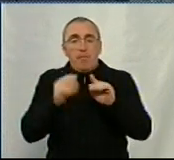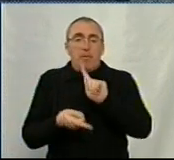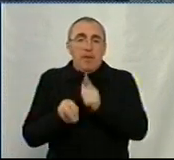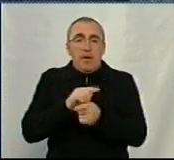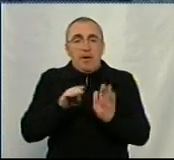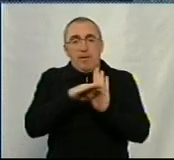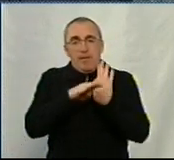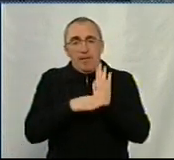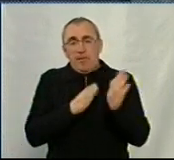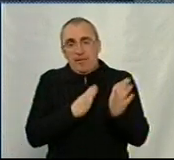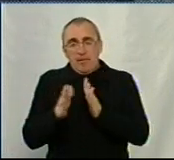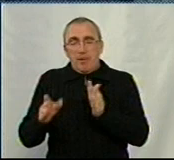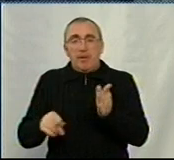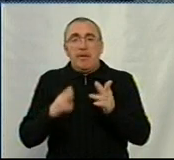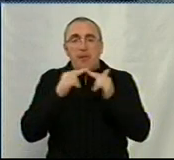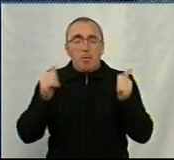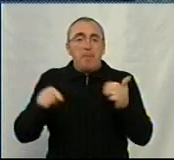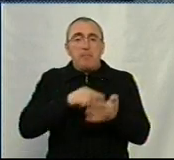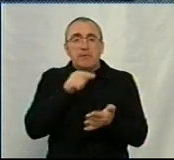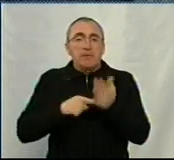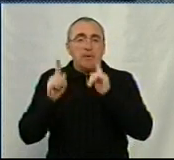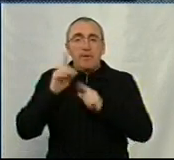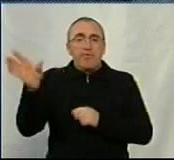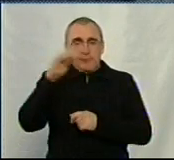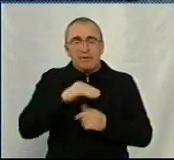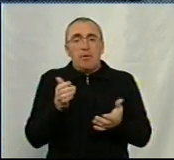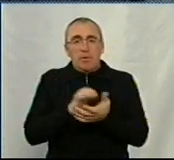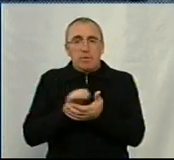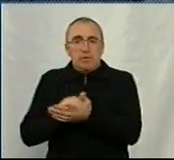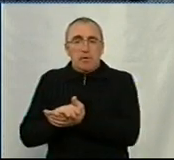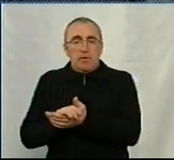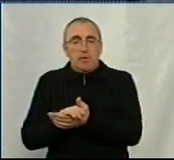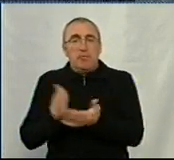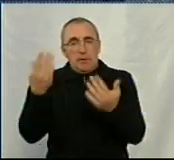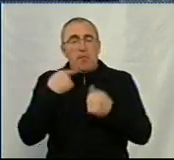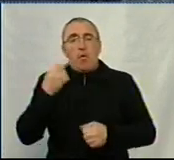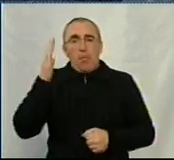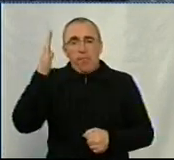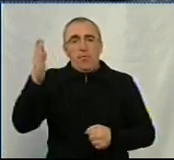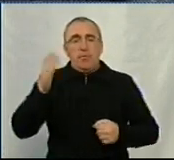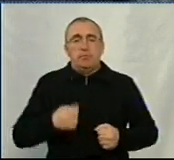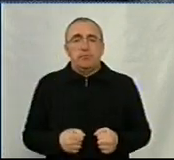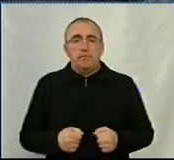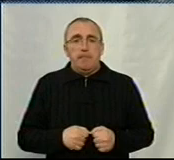регламенту Дніпровської міської ради. Ви всі вас знайомі? Так, голосуємо, пожалуйста.